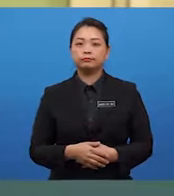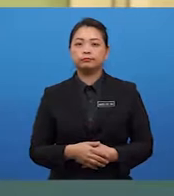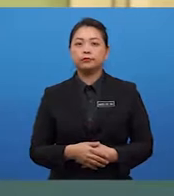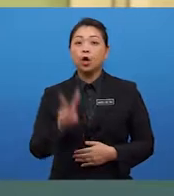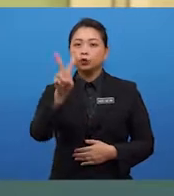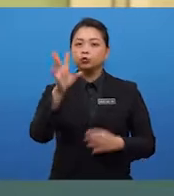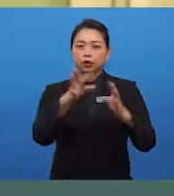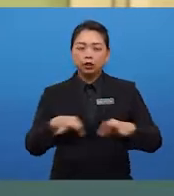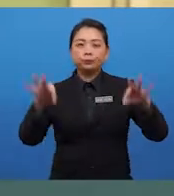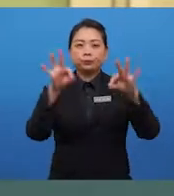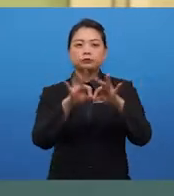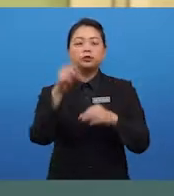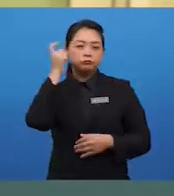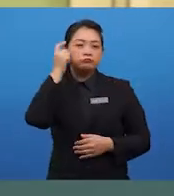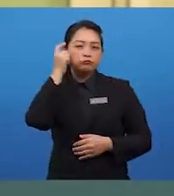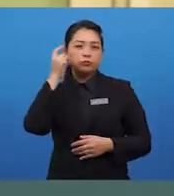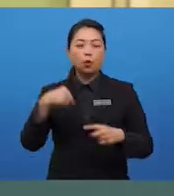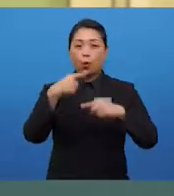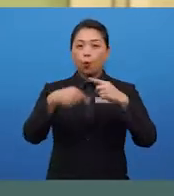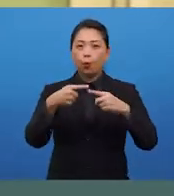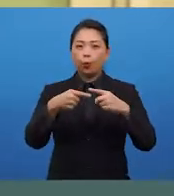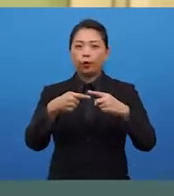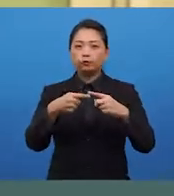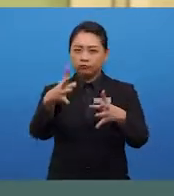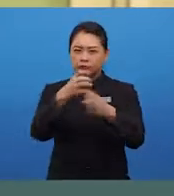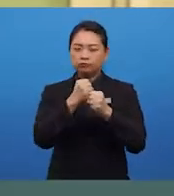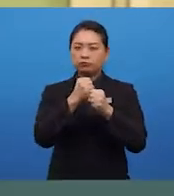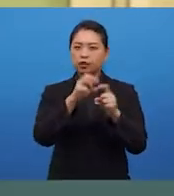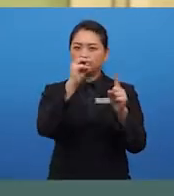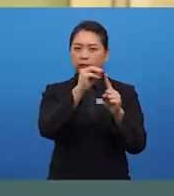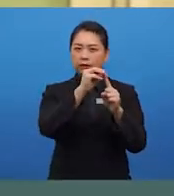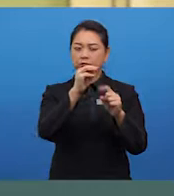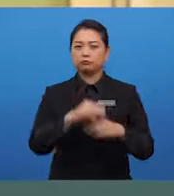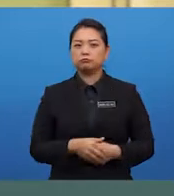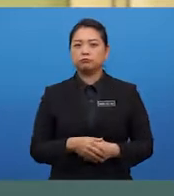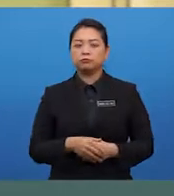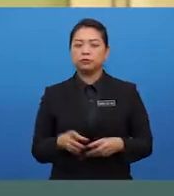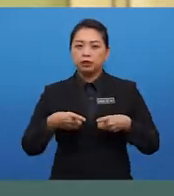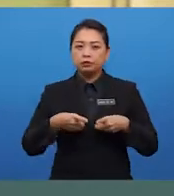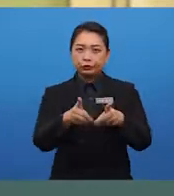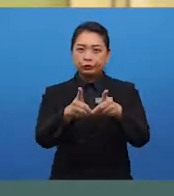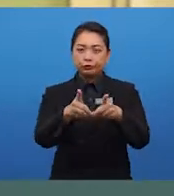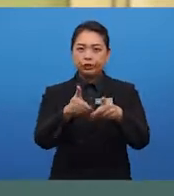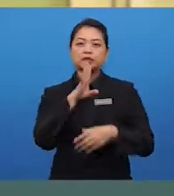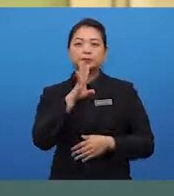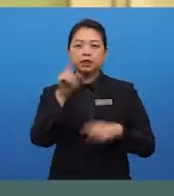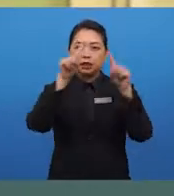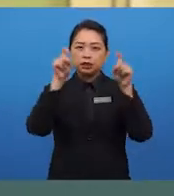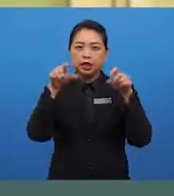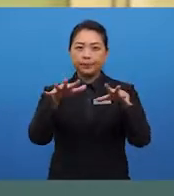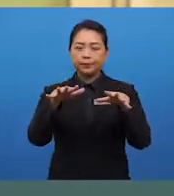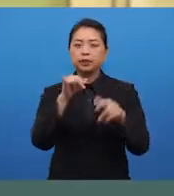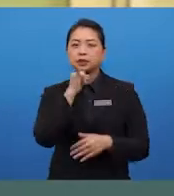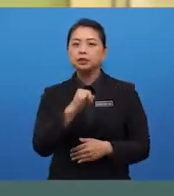important considerations when awarding marks is the speaking exam is